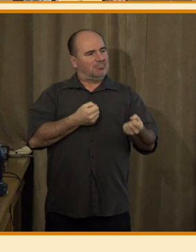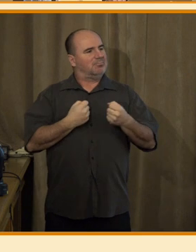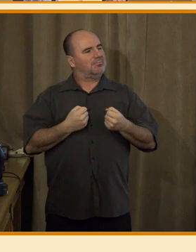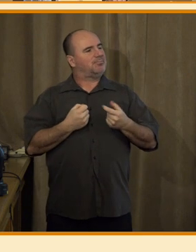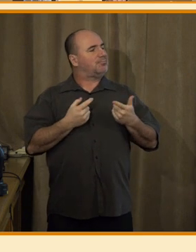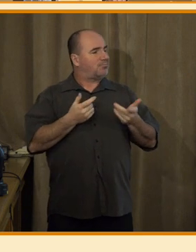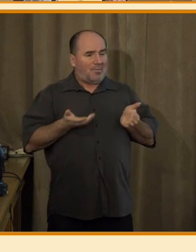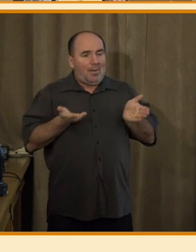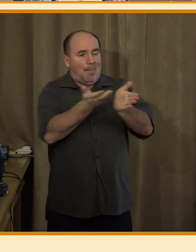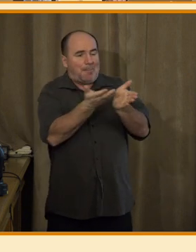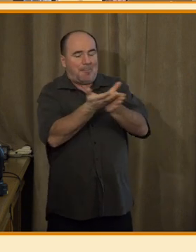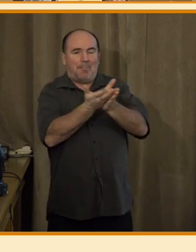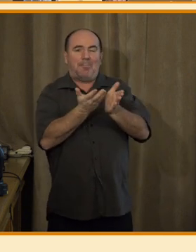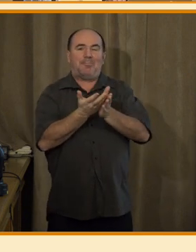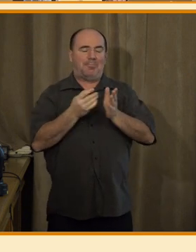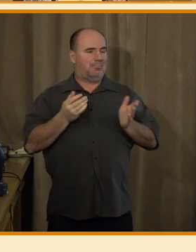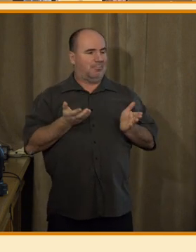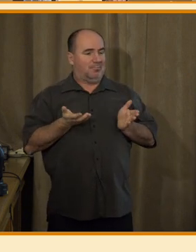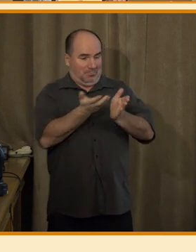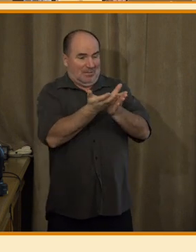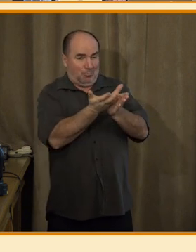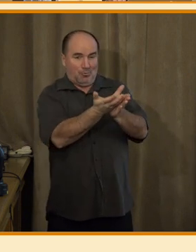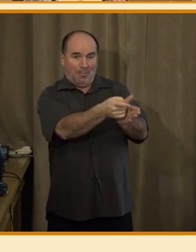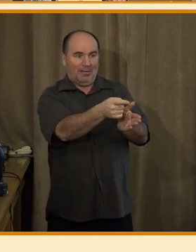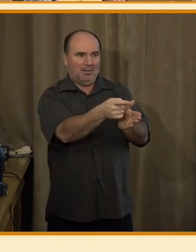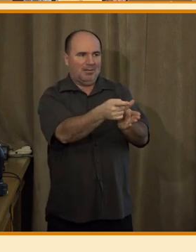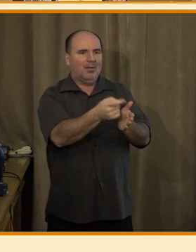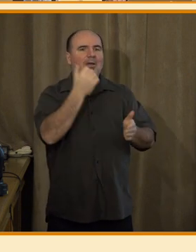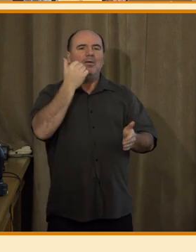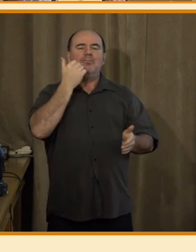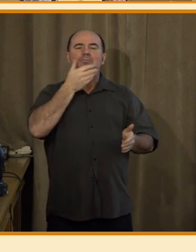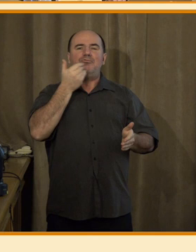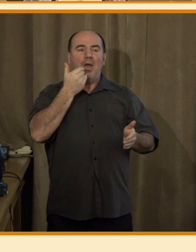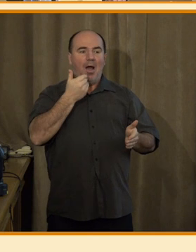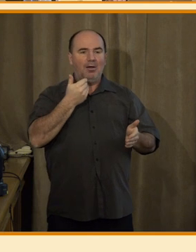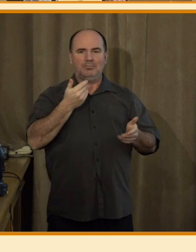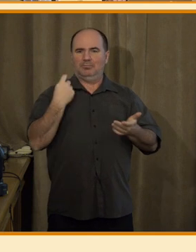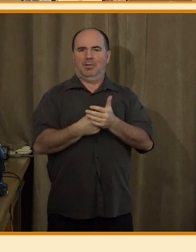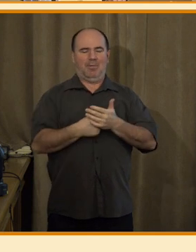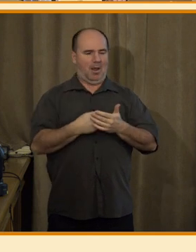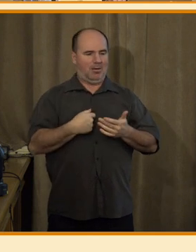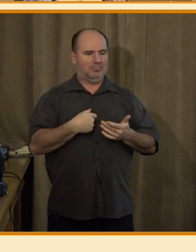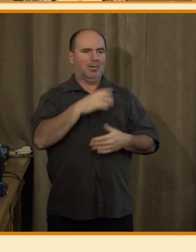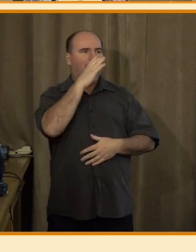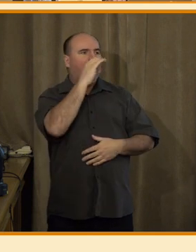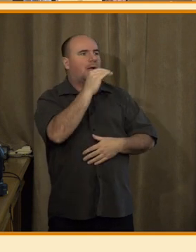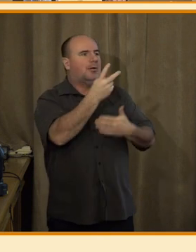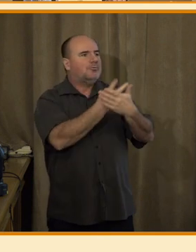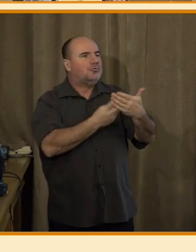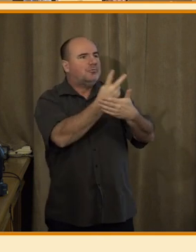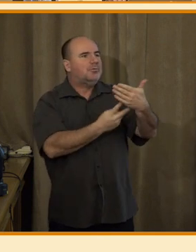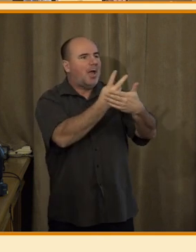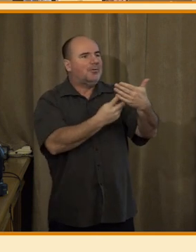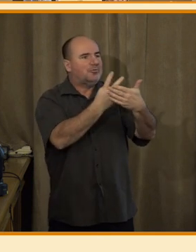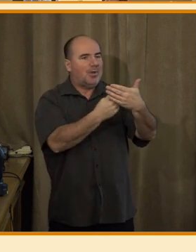Takže ta personalizace často způsobí, že ten čtenář nikam neodchází. Což je dobré pro médium, ale zase třeba pro ochranu